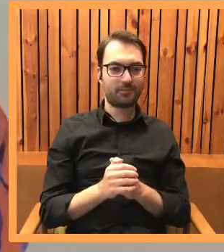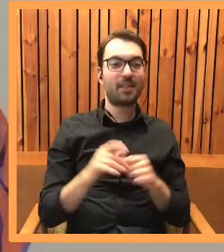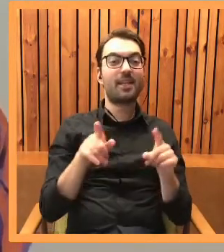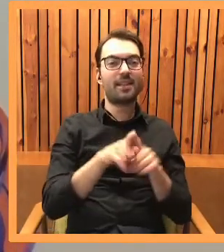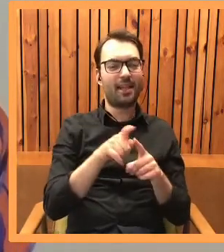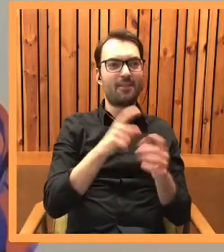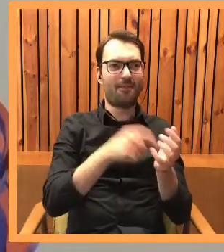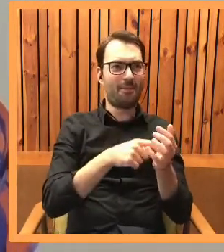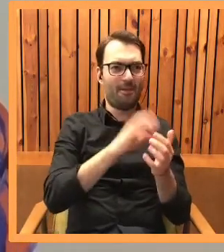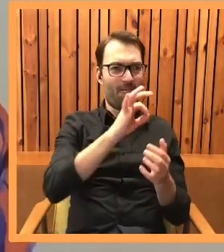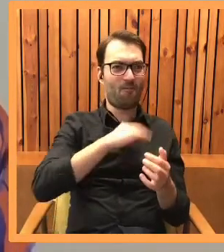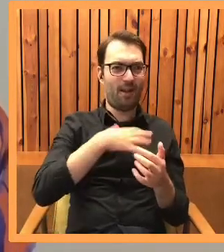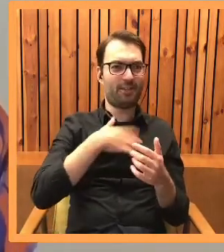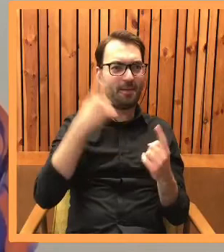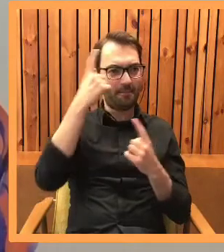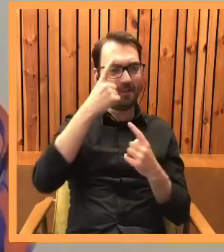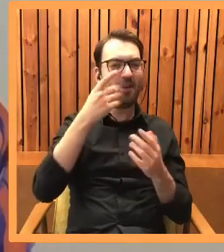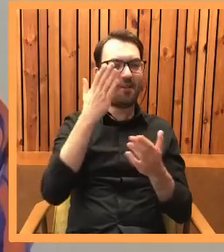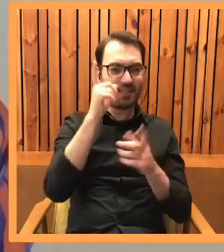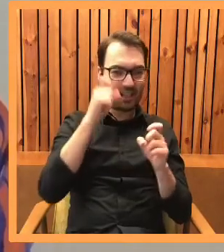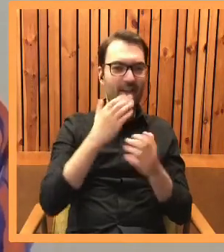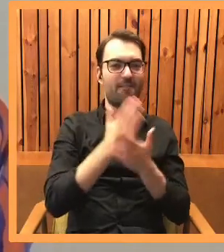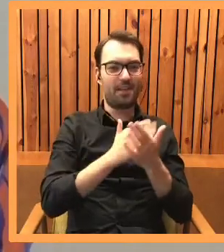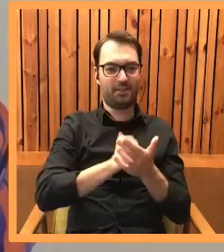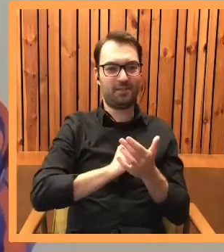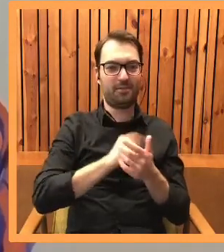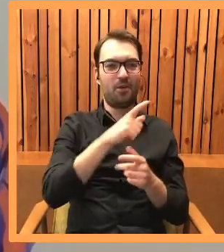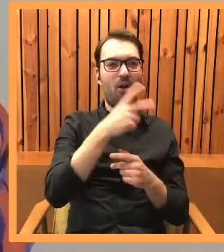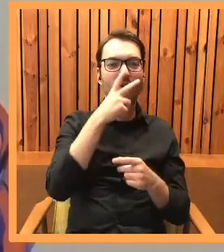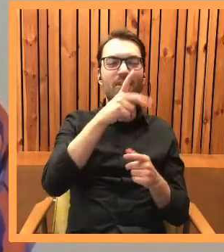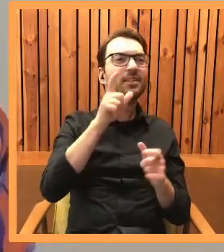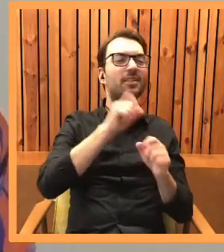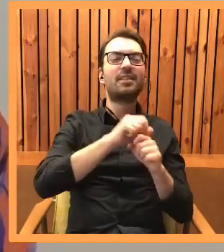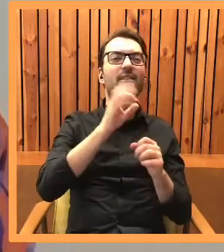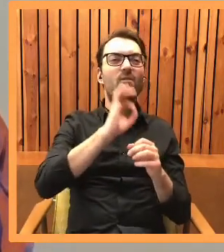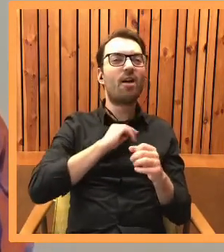swojej właścicielki. Żeby ona też uwierzyła w siebie, bo według niego ona jest najwspanialsza.